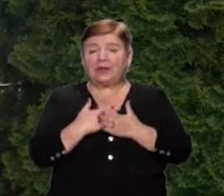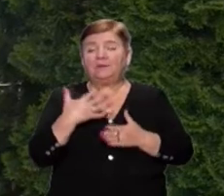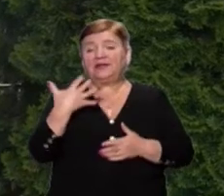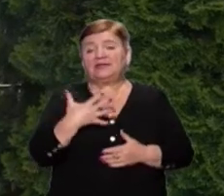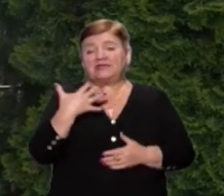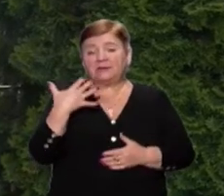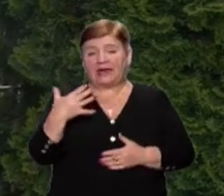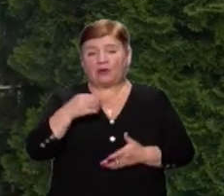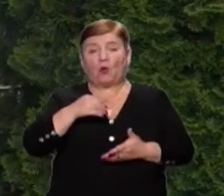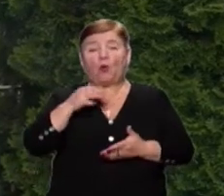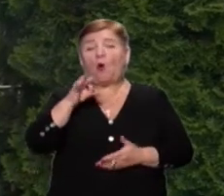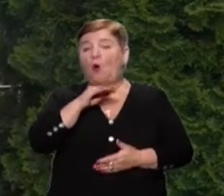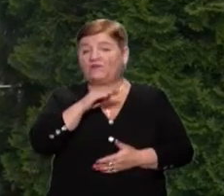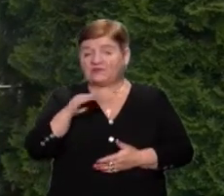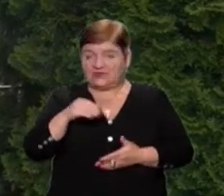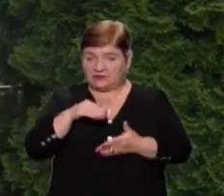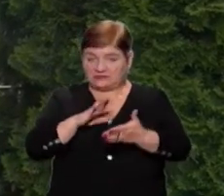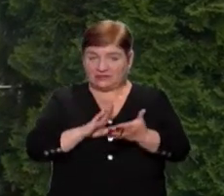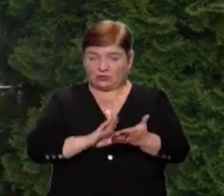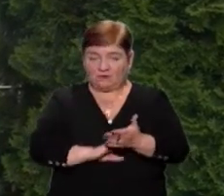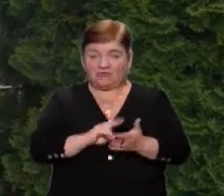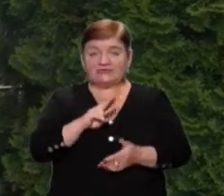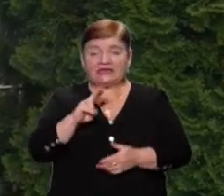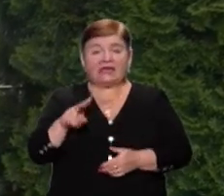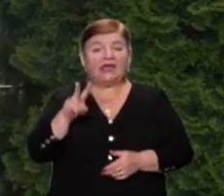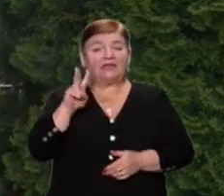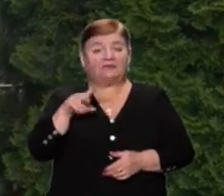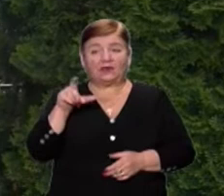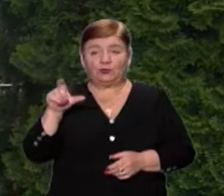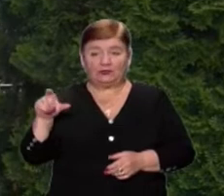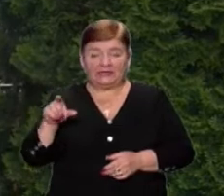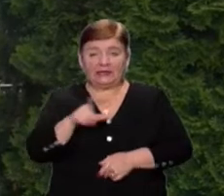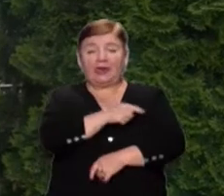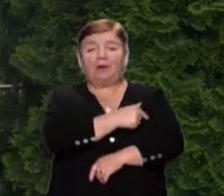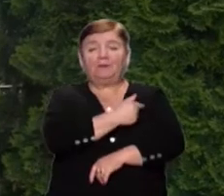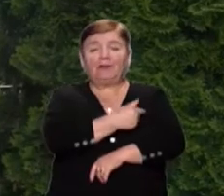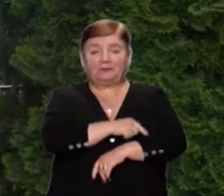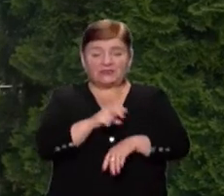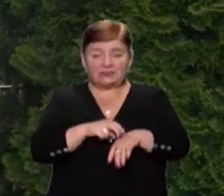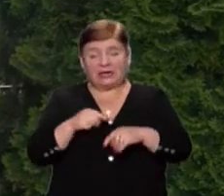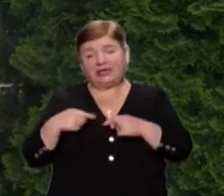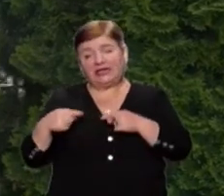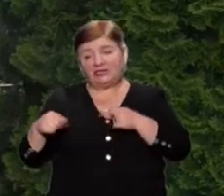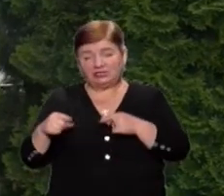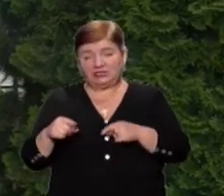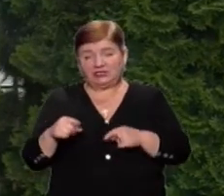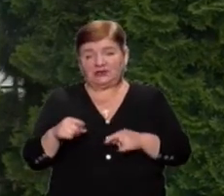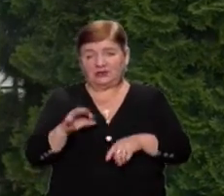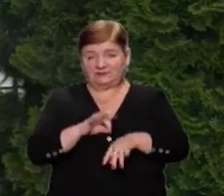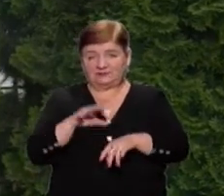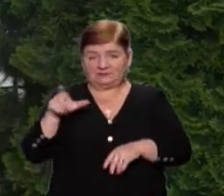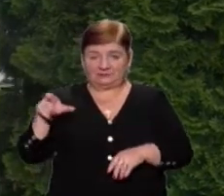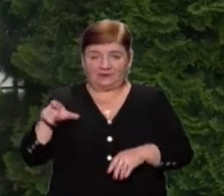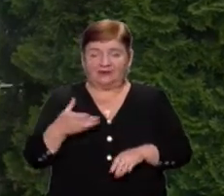офіційно зареєстрованих випадків станом на тепер, із яких дві людини – це медперсонал, інші – це підопічні. Стан їх легкої